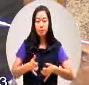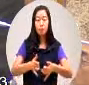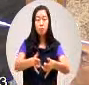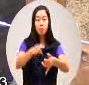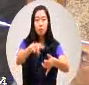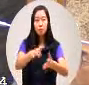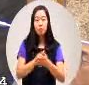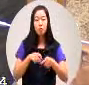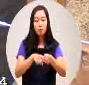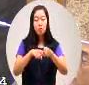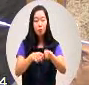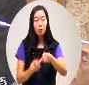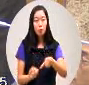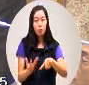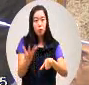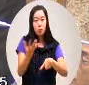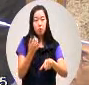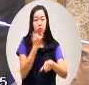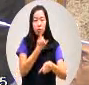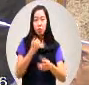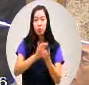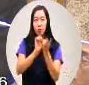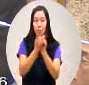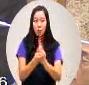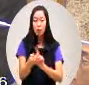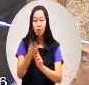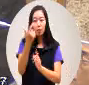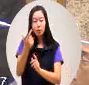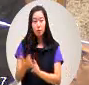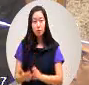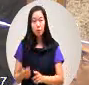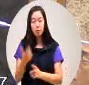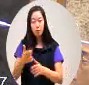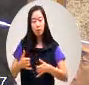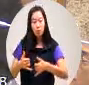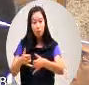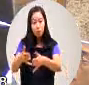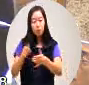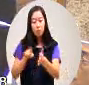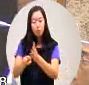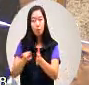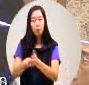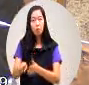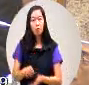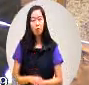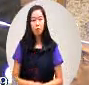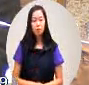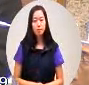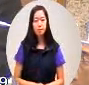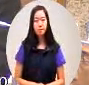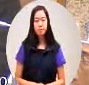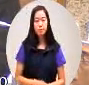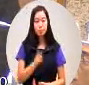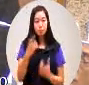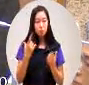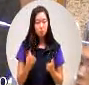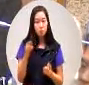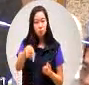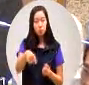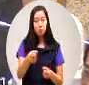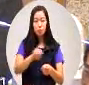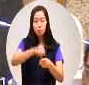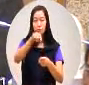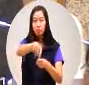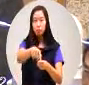坐它可能变成比如说机慢车专用对啊本来你这里就是这样子你这里本来就是要把机